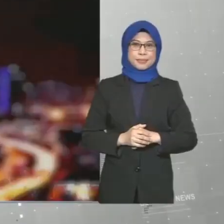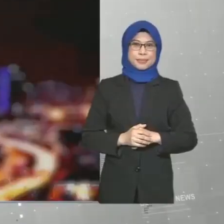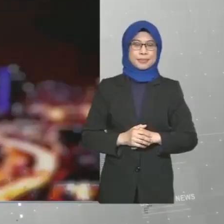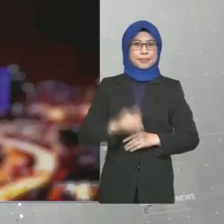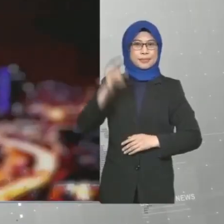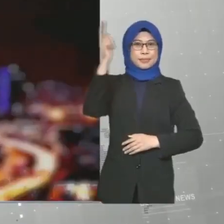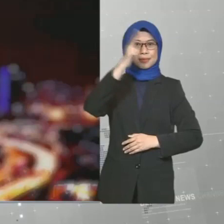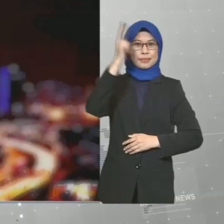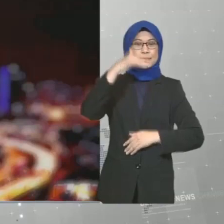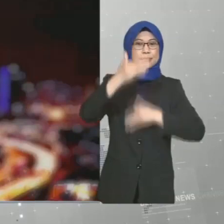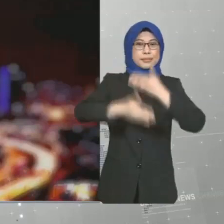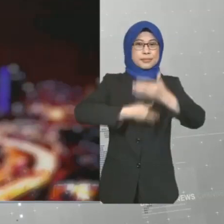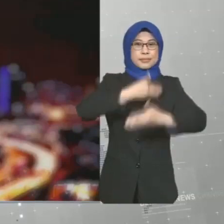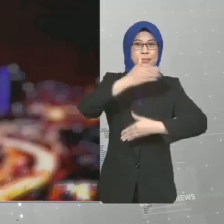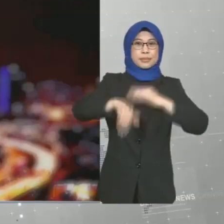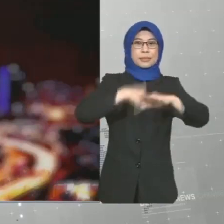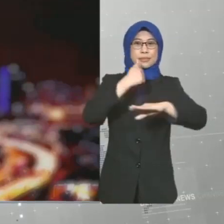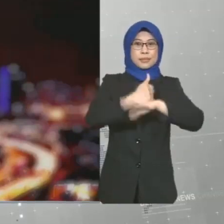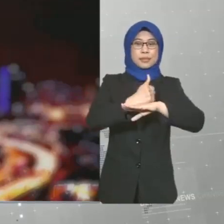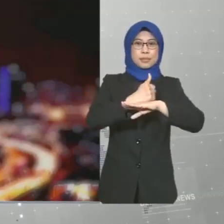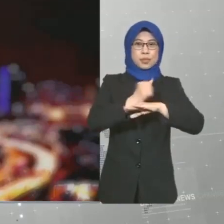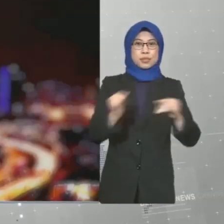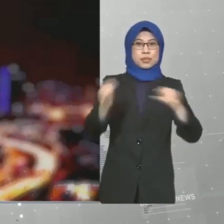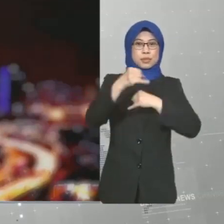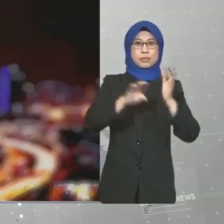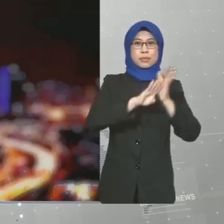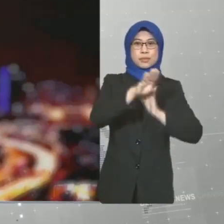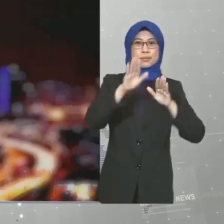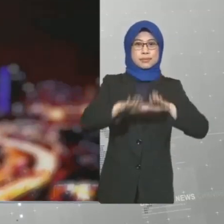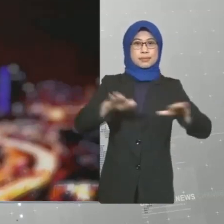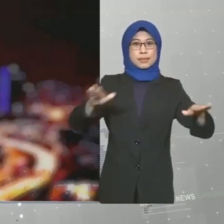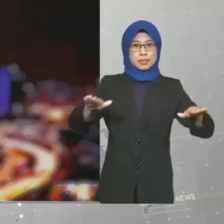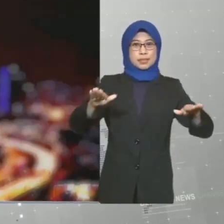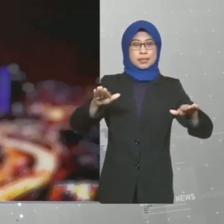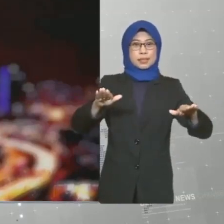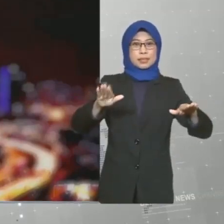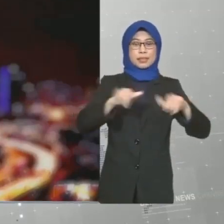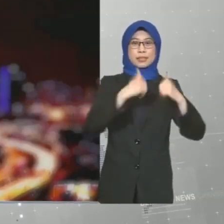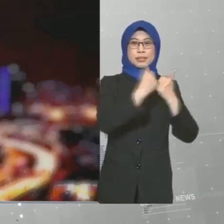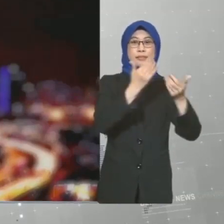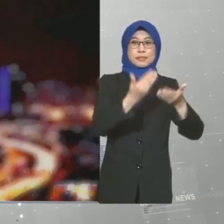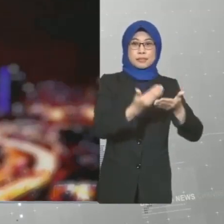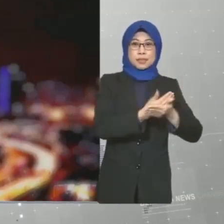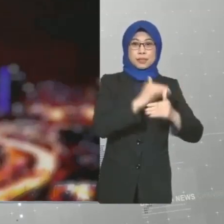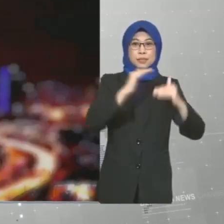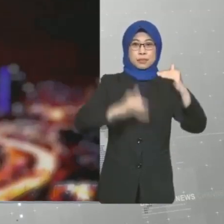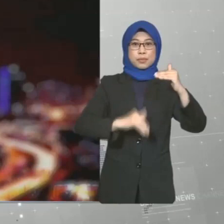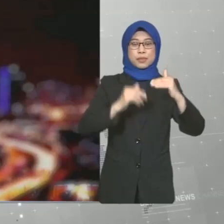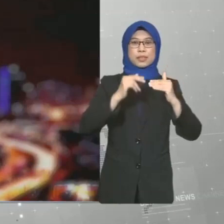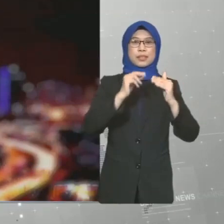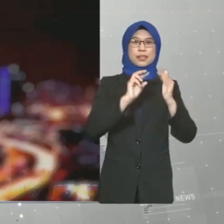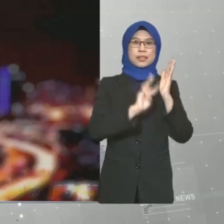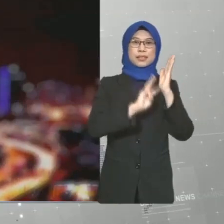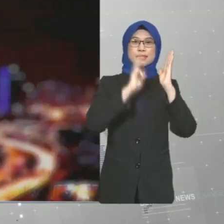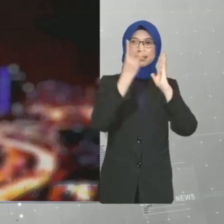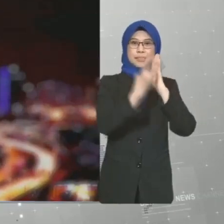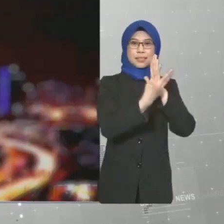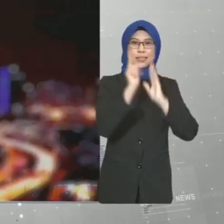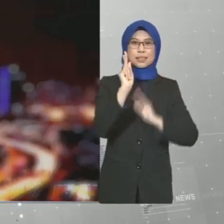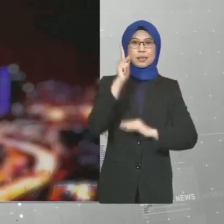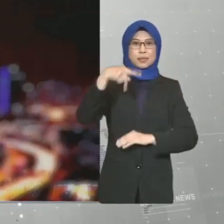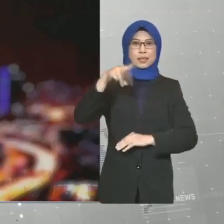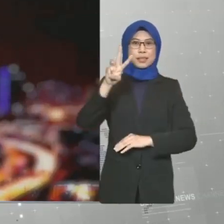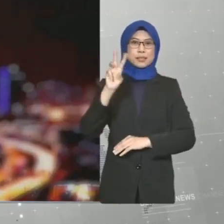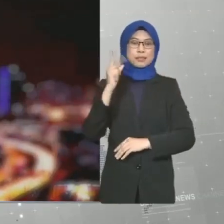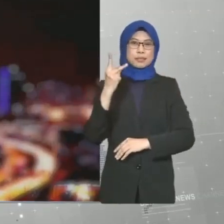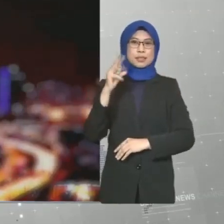Kerajaan dalam proses menubuhkan Jabatan Pembangunan Kanak-Kanak sebagai sebuah agensi baharu di bawah Kementerian Pembangunan Wanita, Keluarga